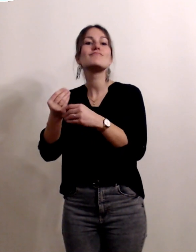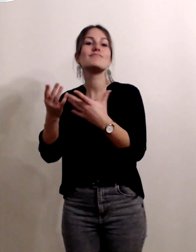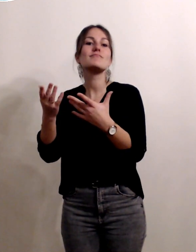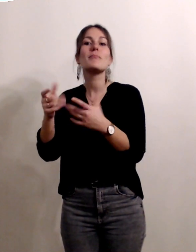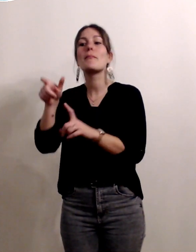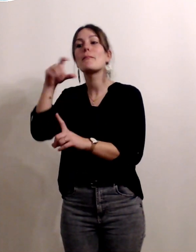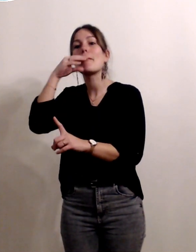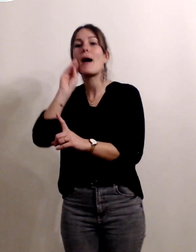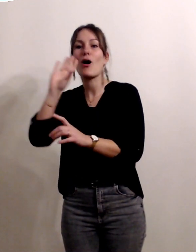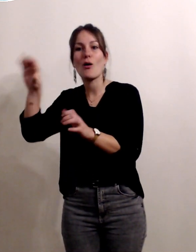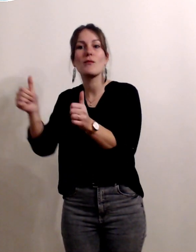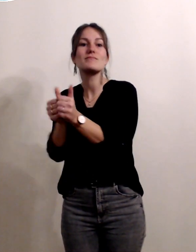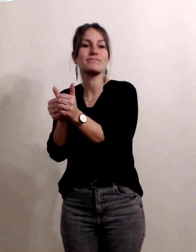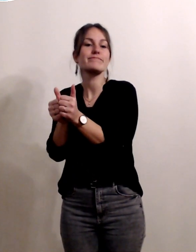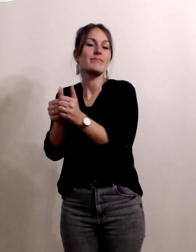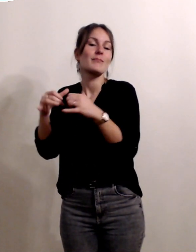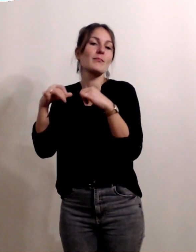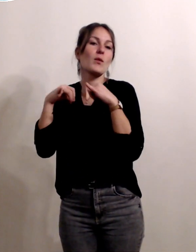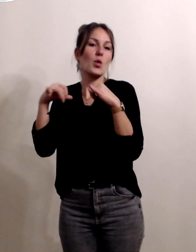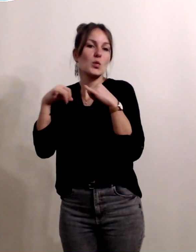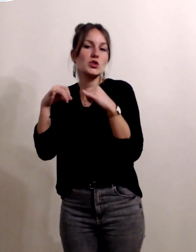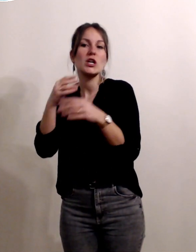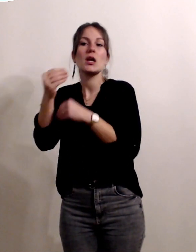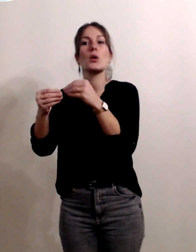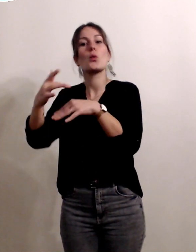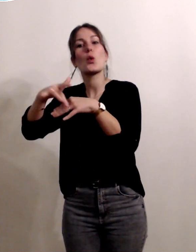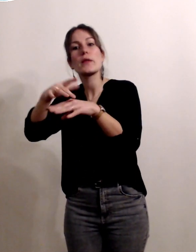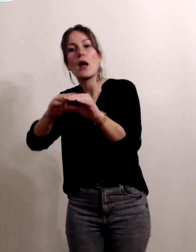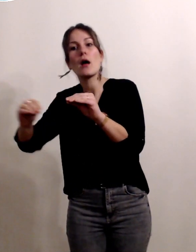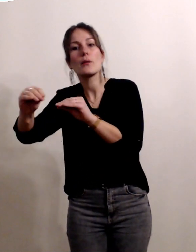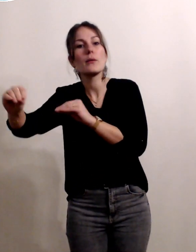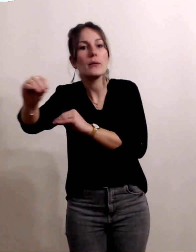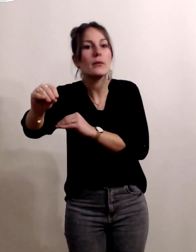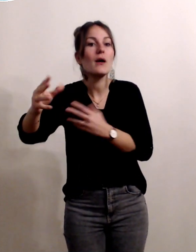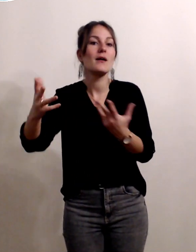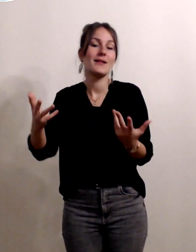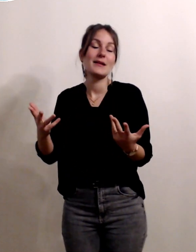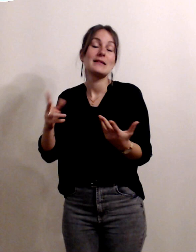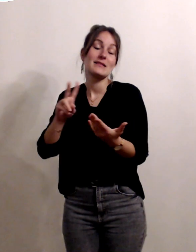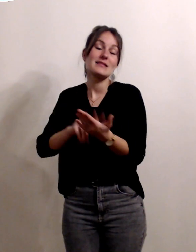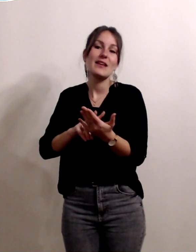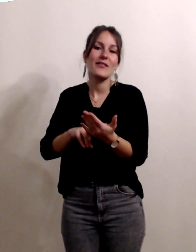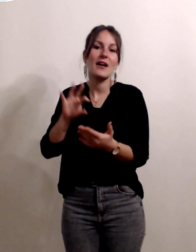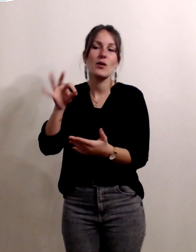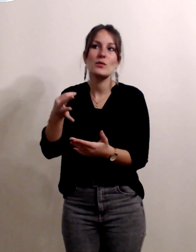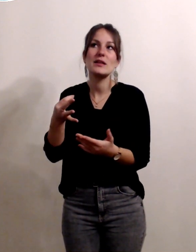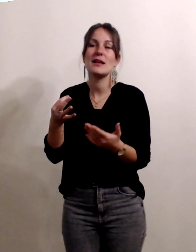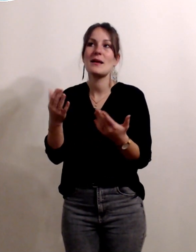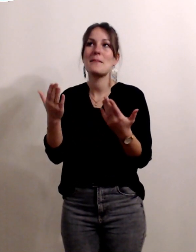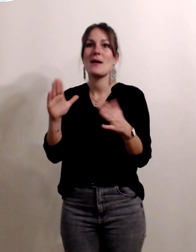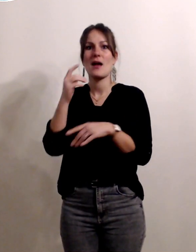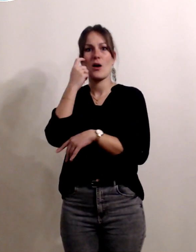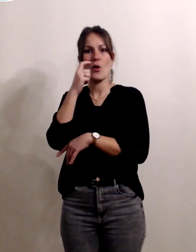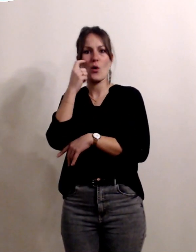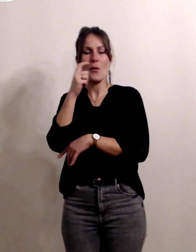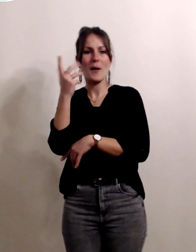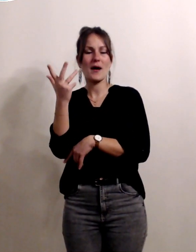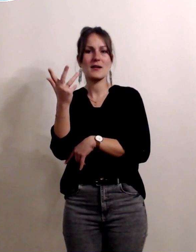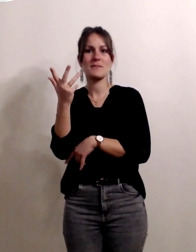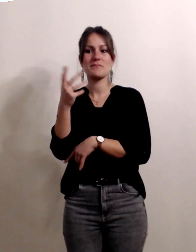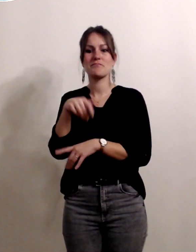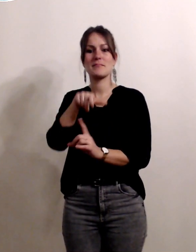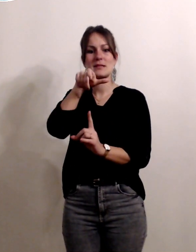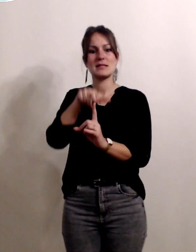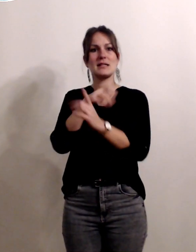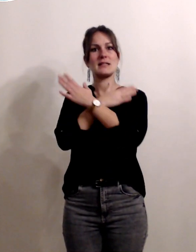parfois il n pas immédiat il est retardé ou il n'est pas pris et c'est vrai qu'on s'aperçoit que la prise en charge par